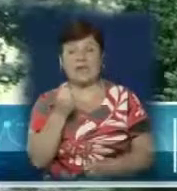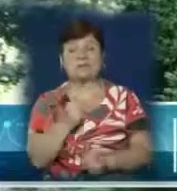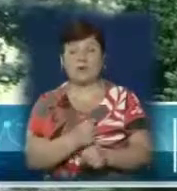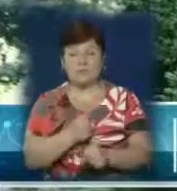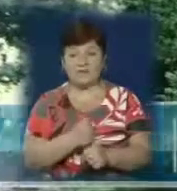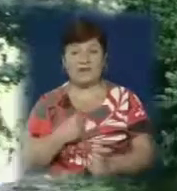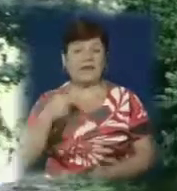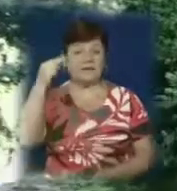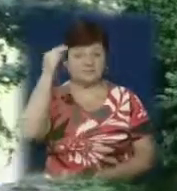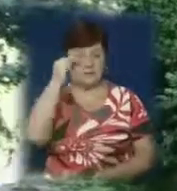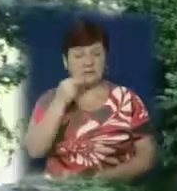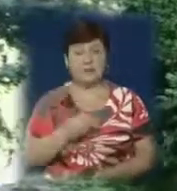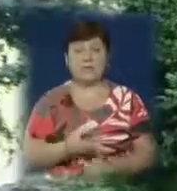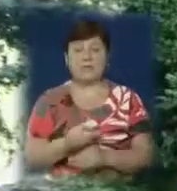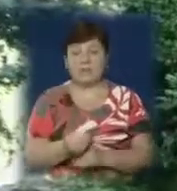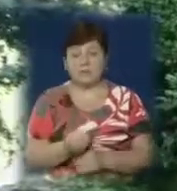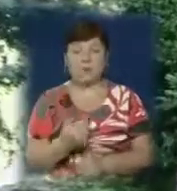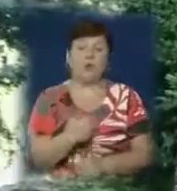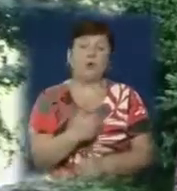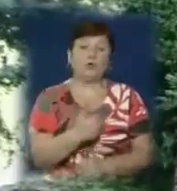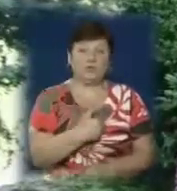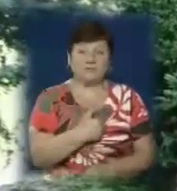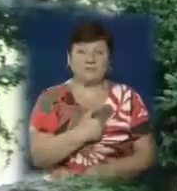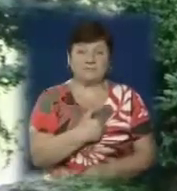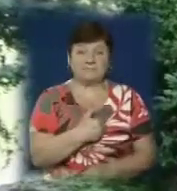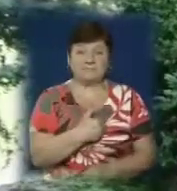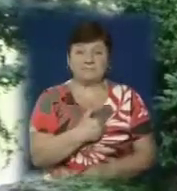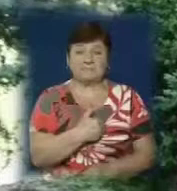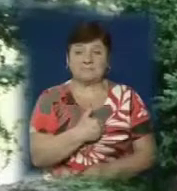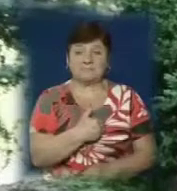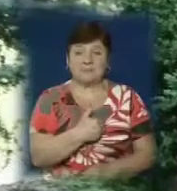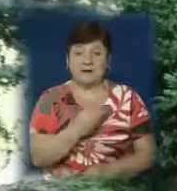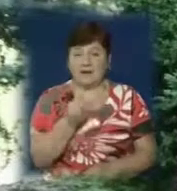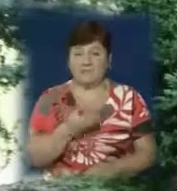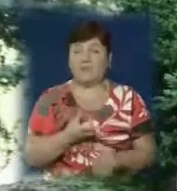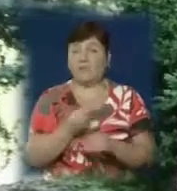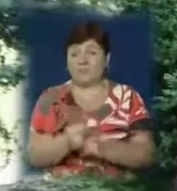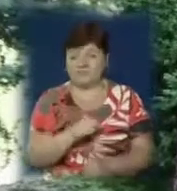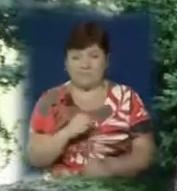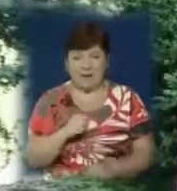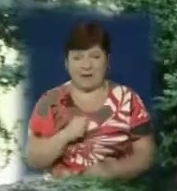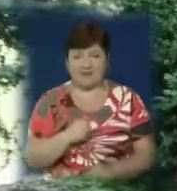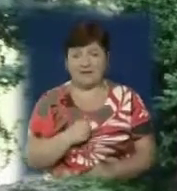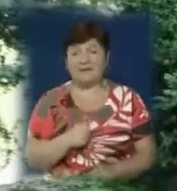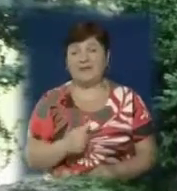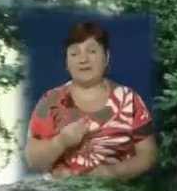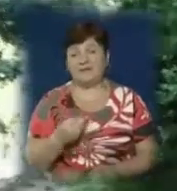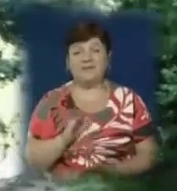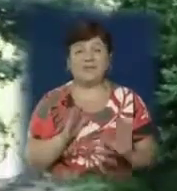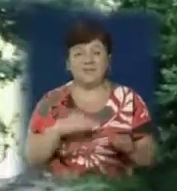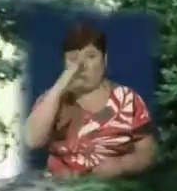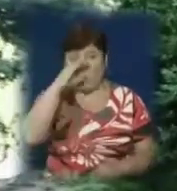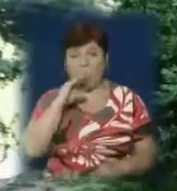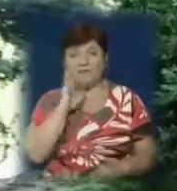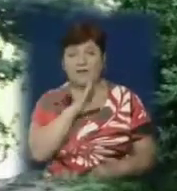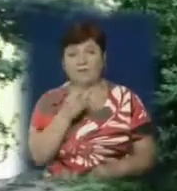навчаюся на платному, і хочеться якось фінансувати себе сама, набирати гроші лише батьків. Було б